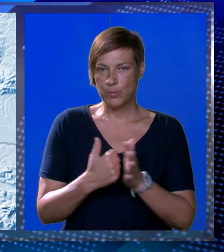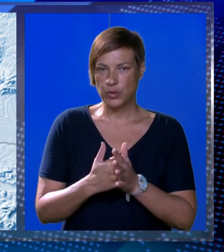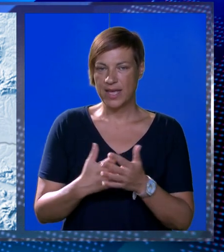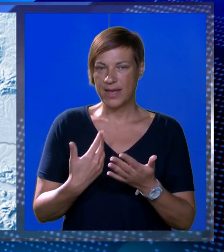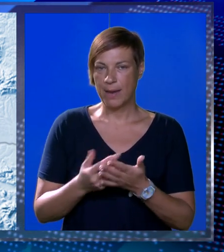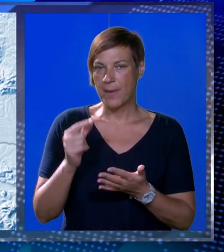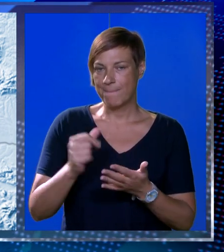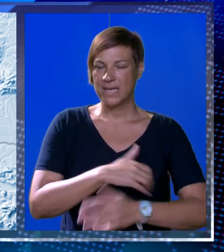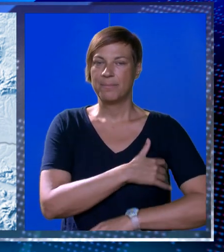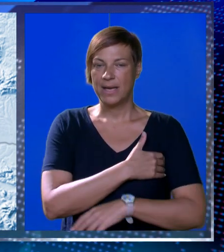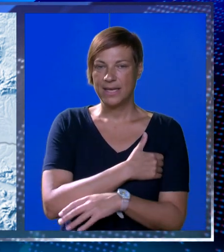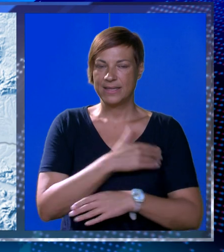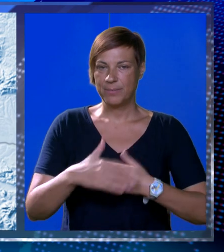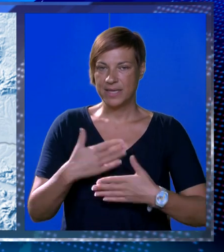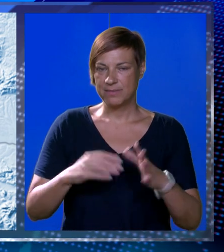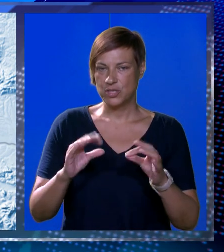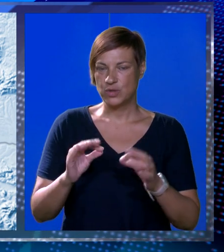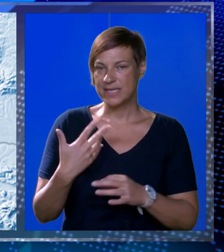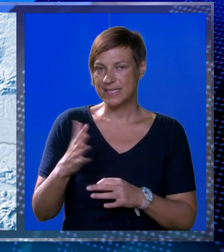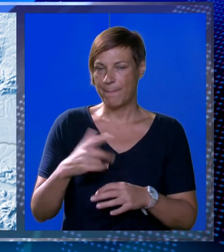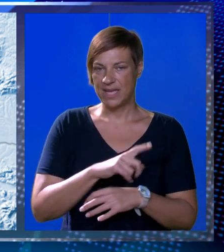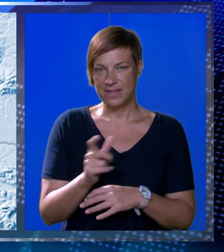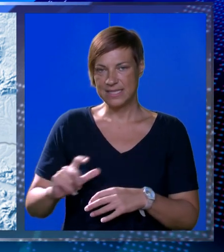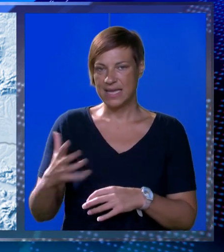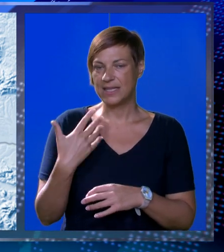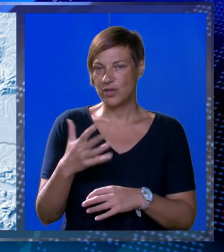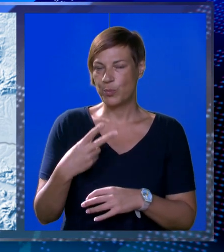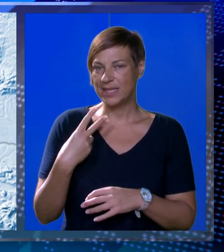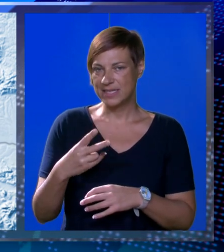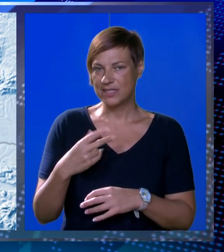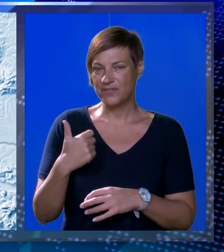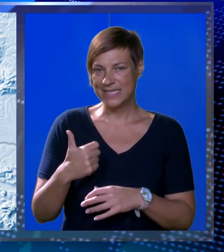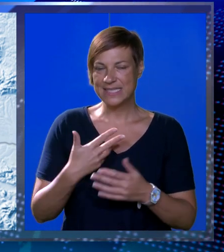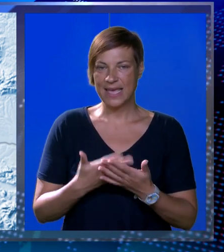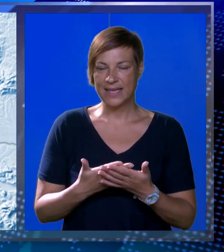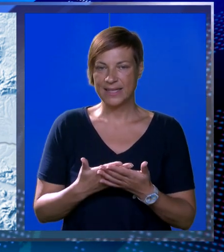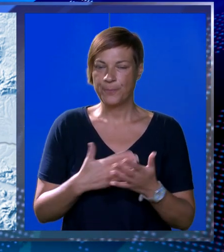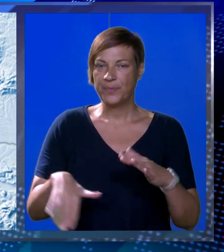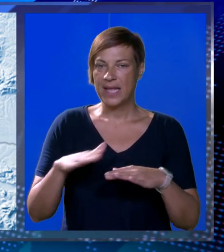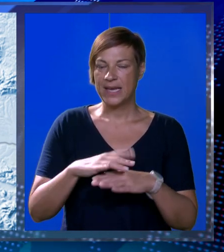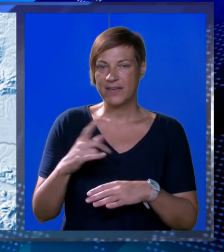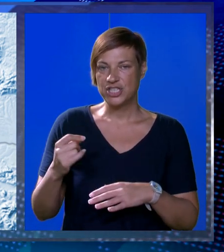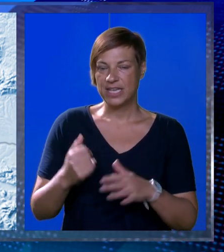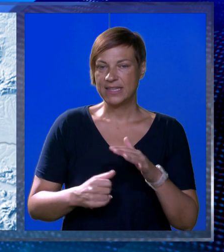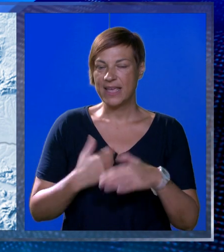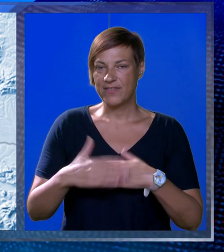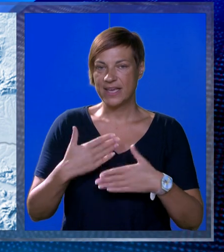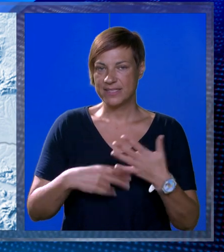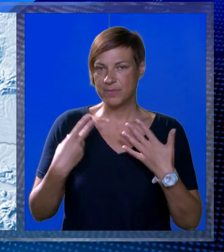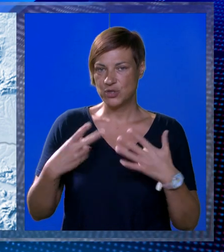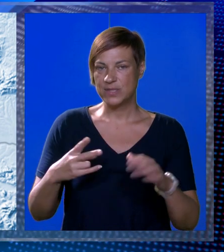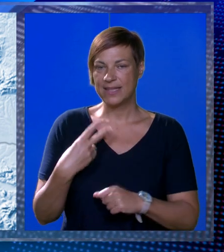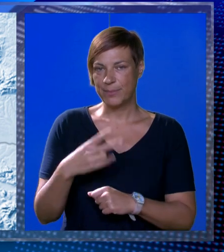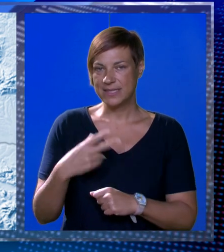udarima minimalna temperatura između 10 i 15 na Jadranu od 15 do 21 a najviša dnevna uglavnom